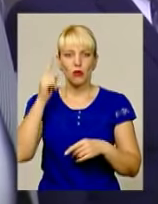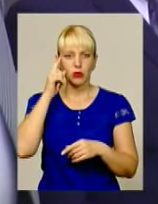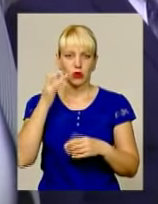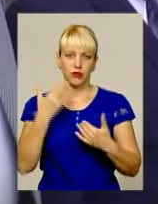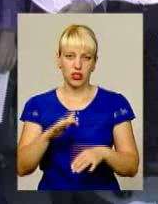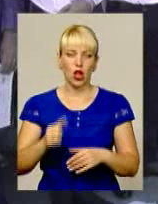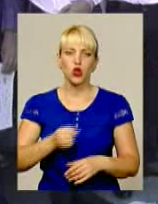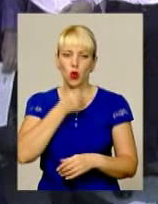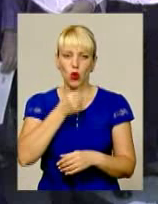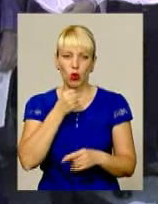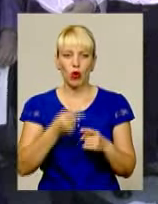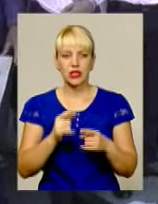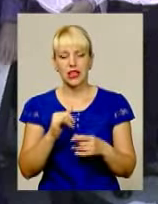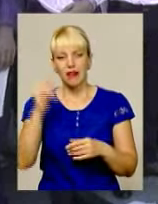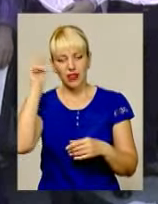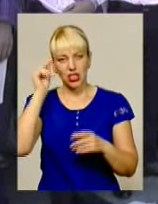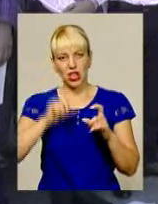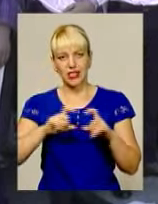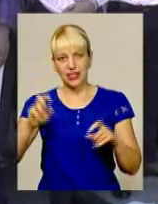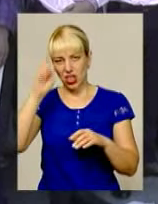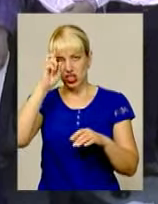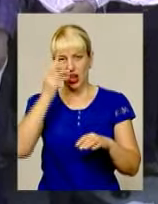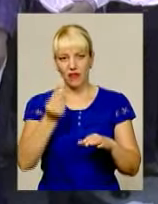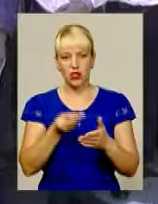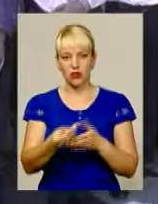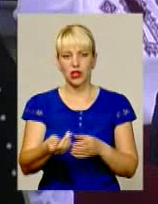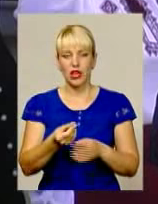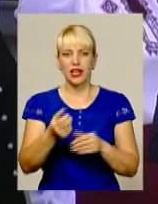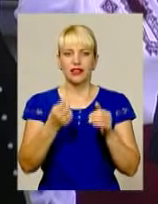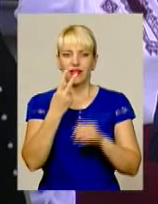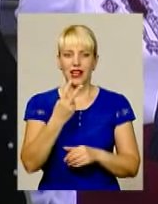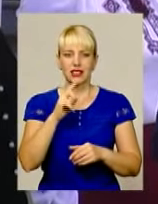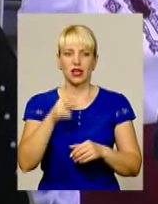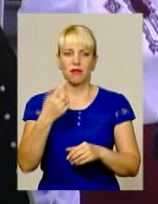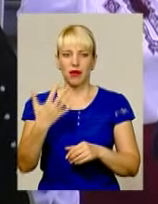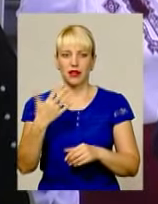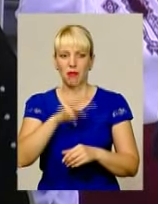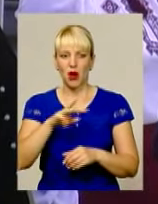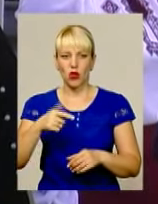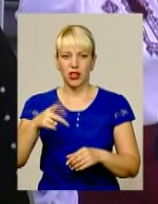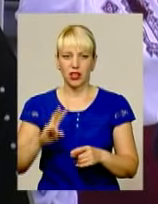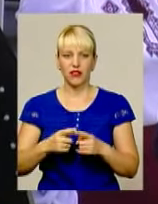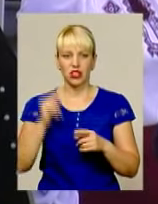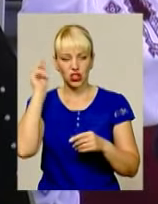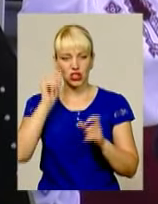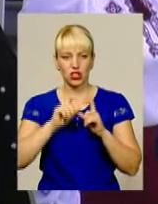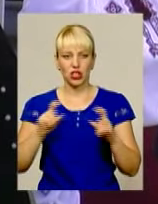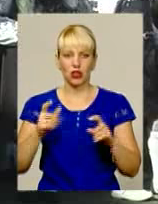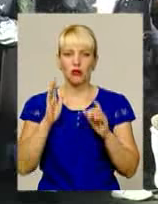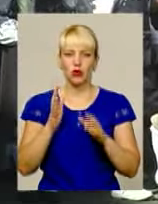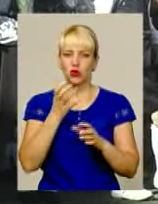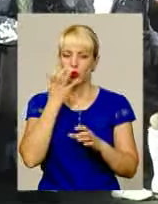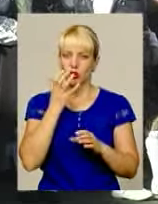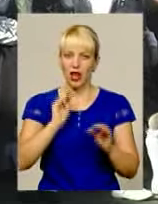дорослі. Навчальному закладу із державної скарбниці перепало майже 2,5 мільйони гривень. То шкільну будівлю утеплять, а